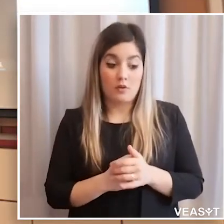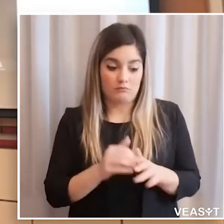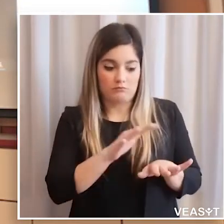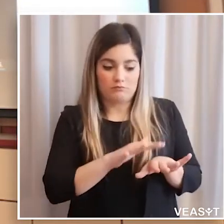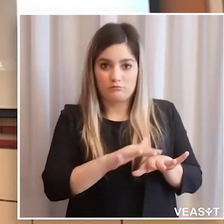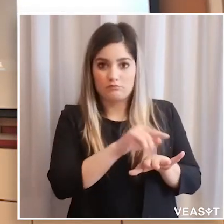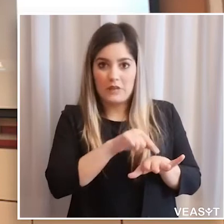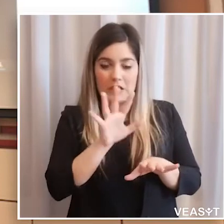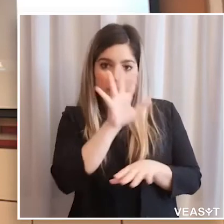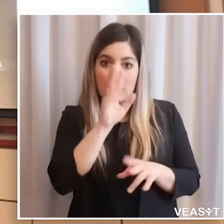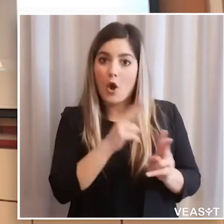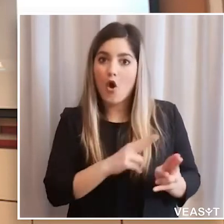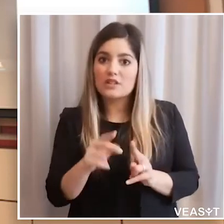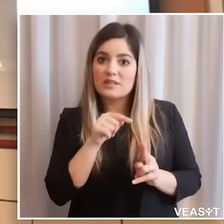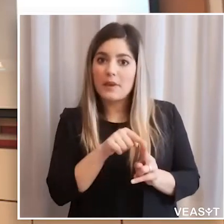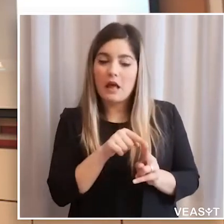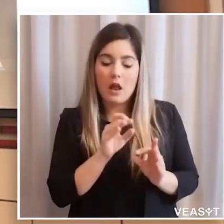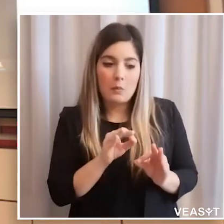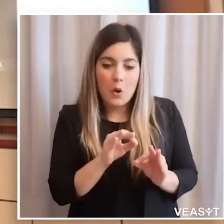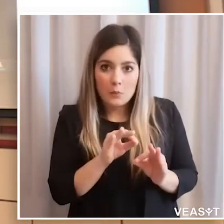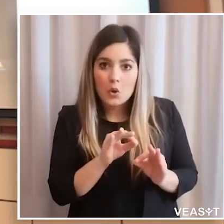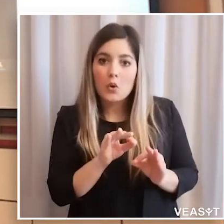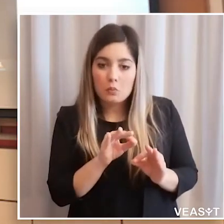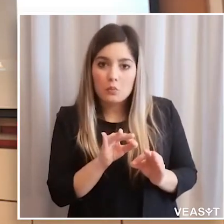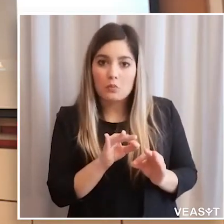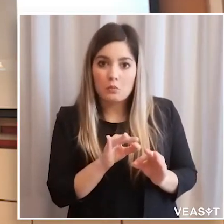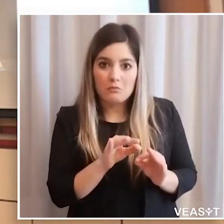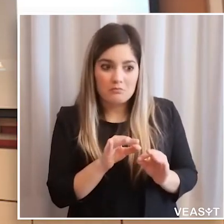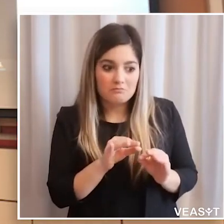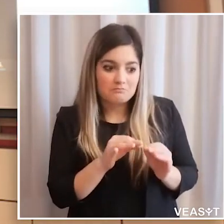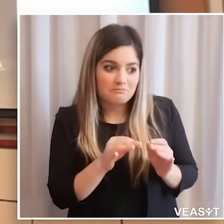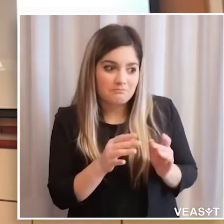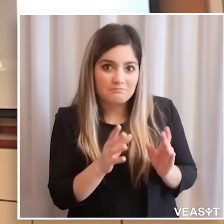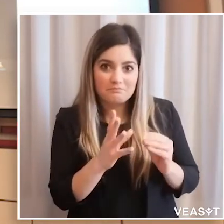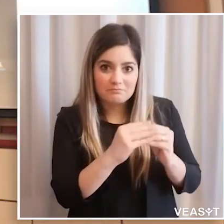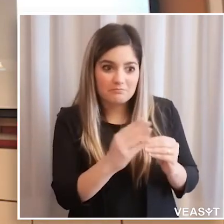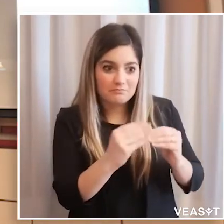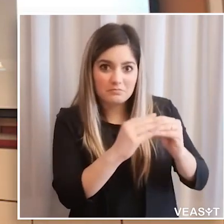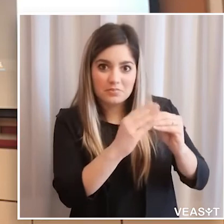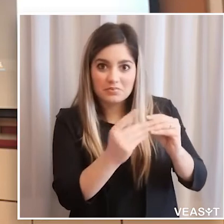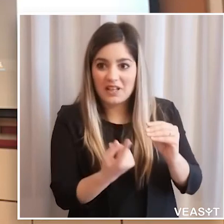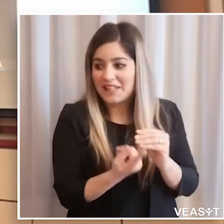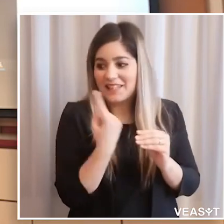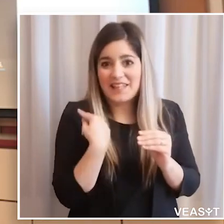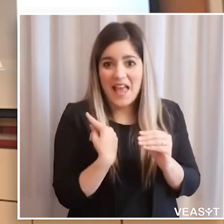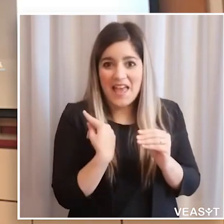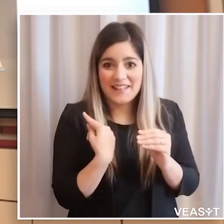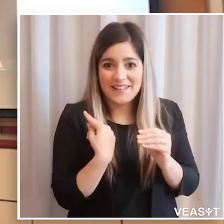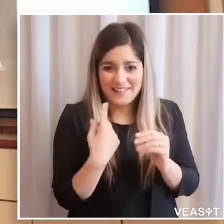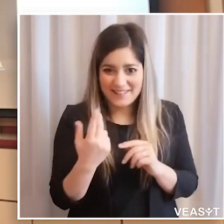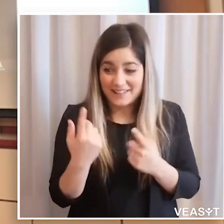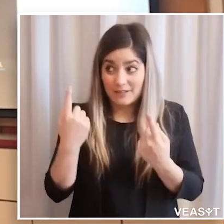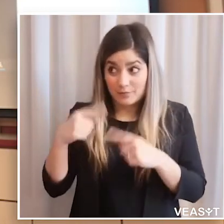di questo genere. Devo dire anche che si entrano, almeno in quell'ala, in un ospedale che sembra essere stato fatto